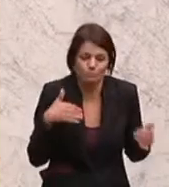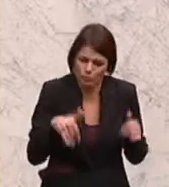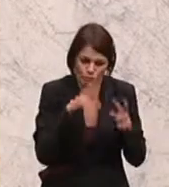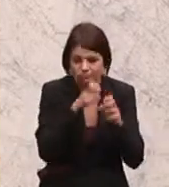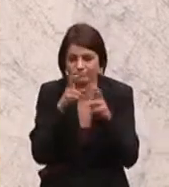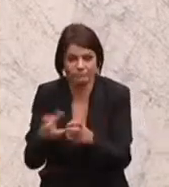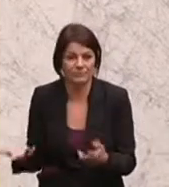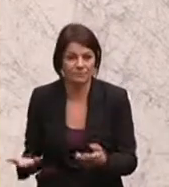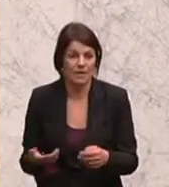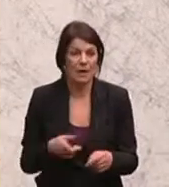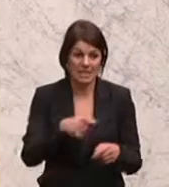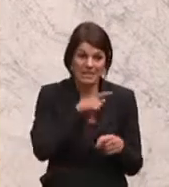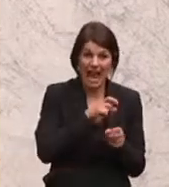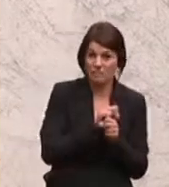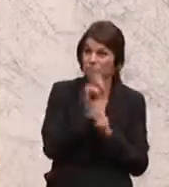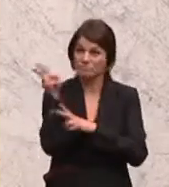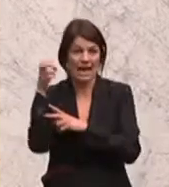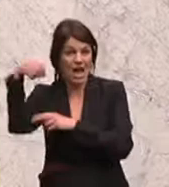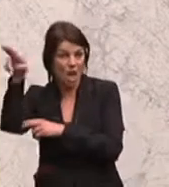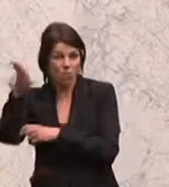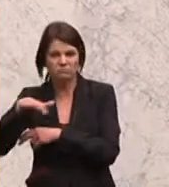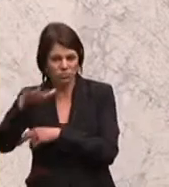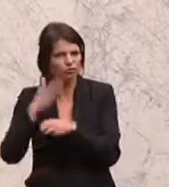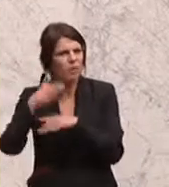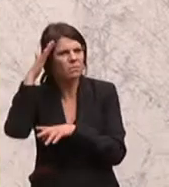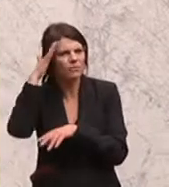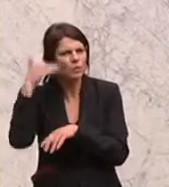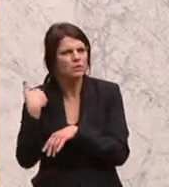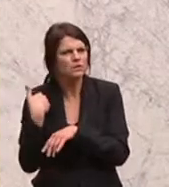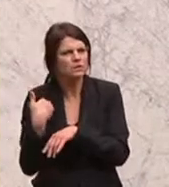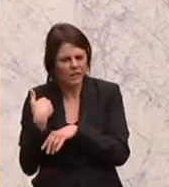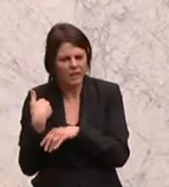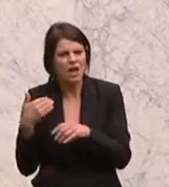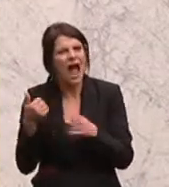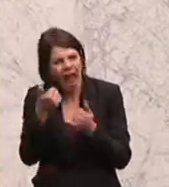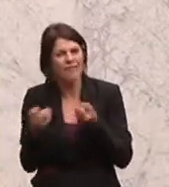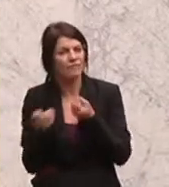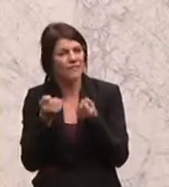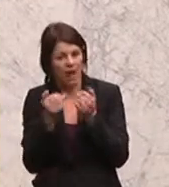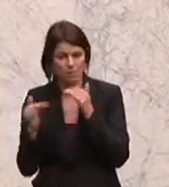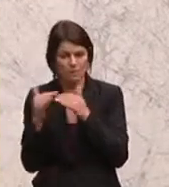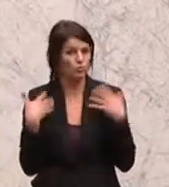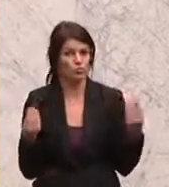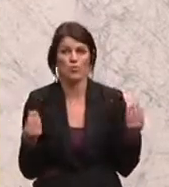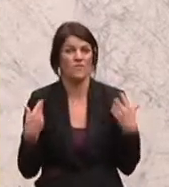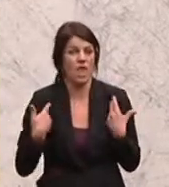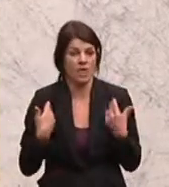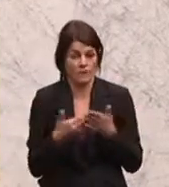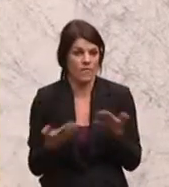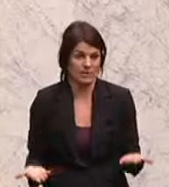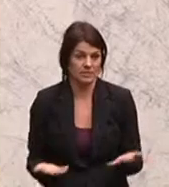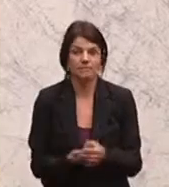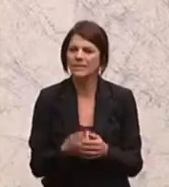spätestens seit dem Beitritt zur Europäischen Union ist uns allen bewusst, dass wir eine Verwaltungsebene zu viel haben. Ich sage hier nicht, wo wir